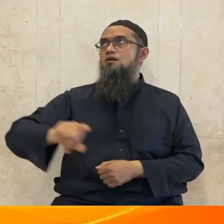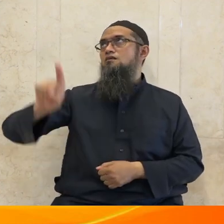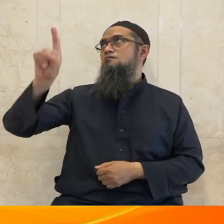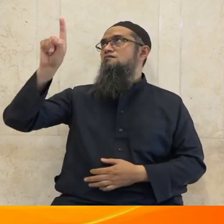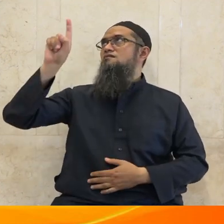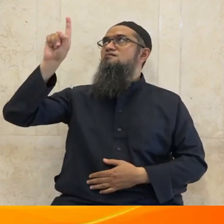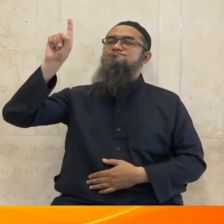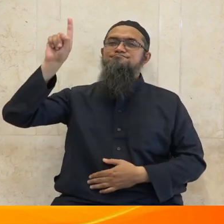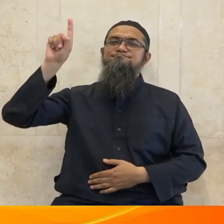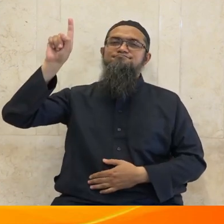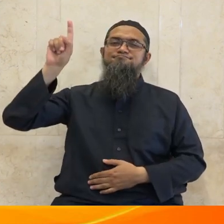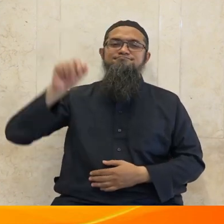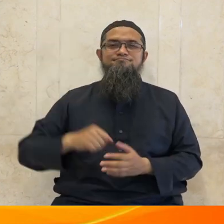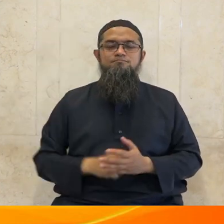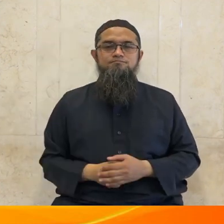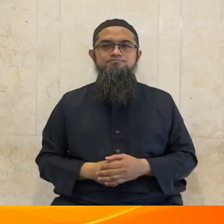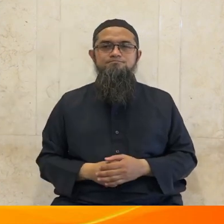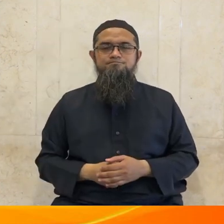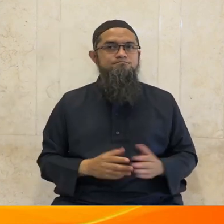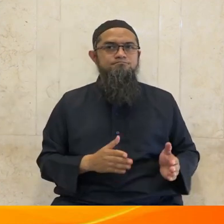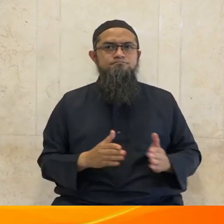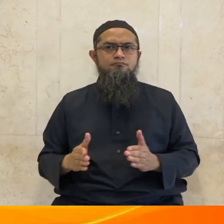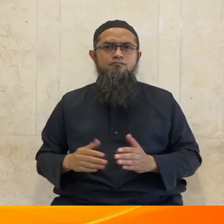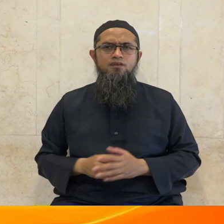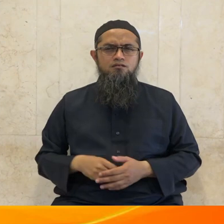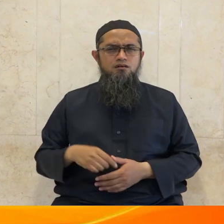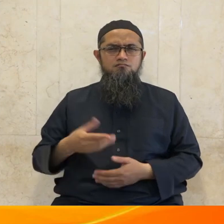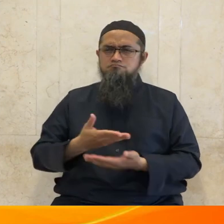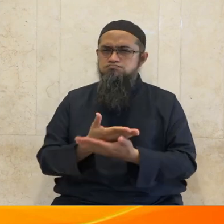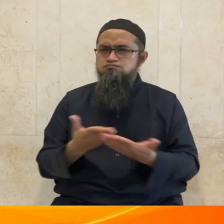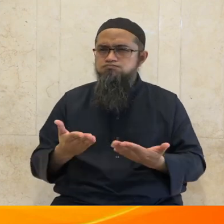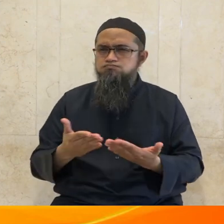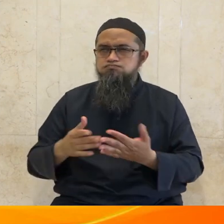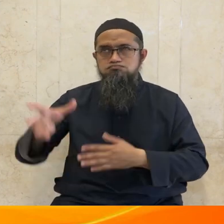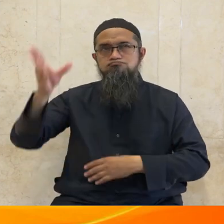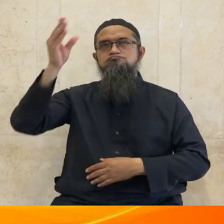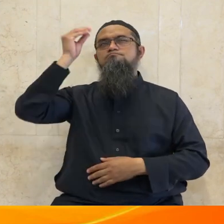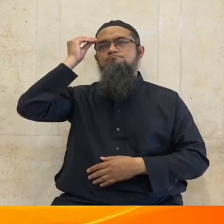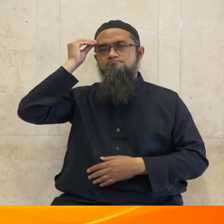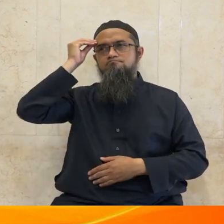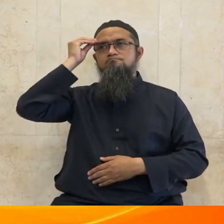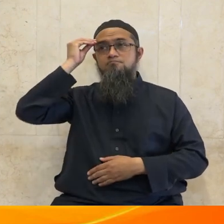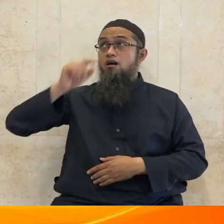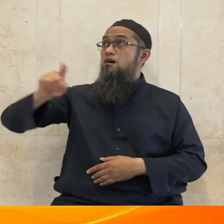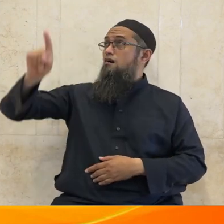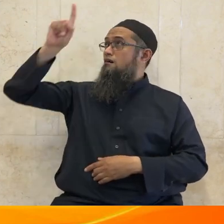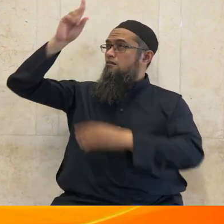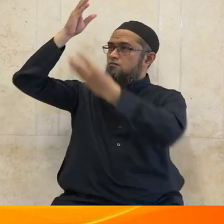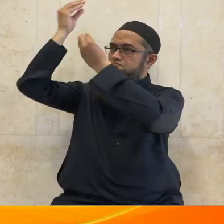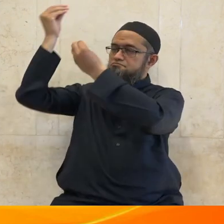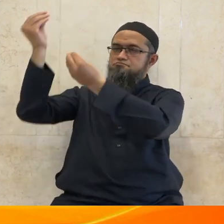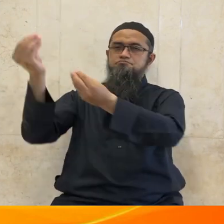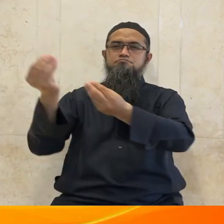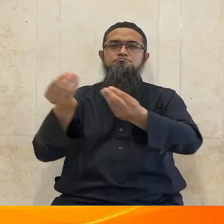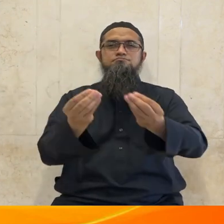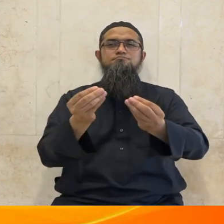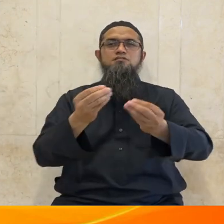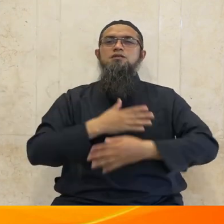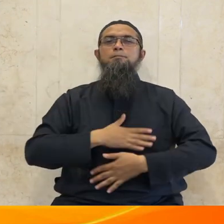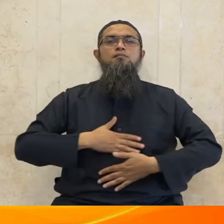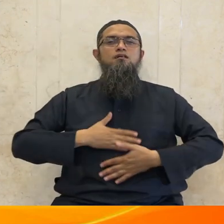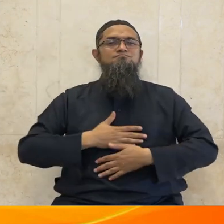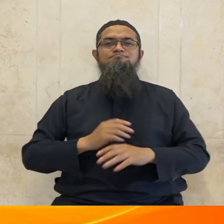betapa banyaknya karunia Allah yang dilimpahkan kepada manusia untuk kebaikan dan kelangsungan hidupnya